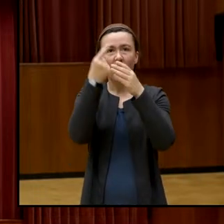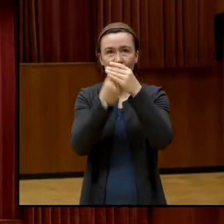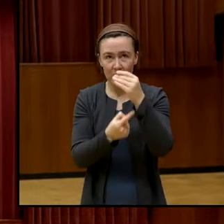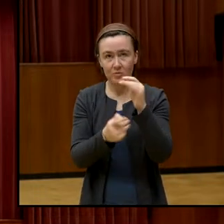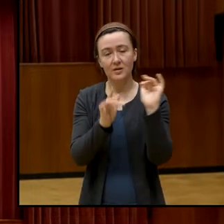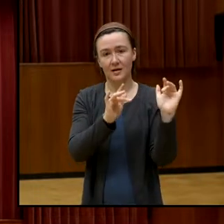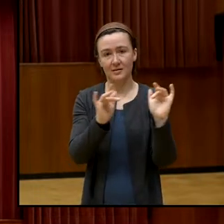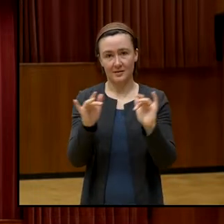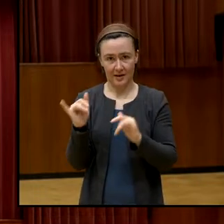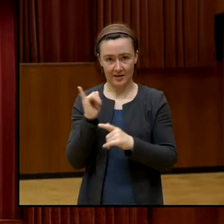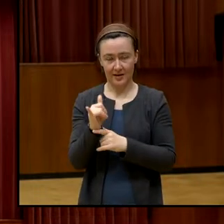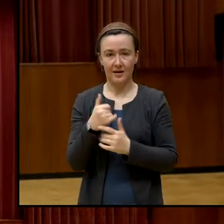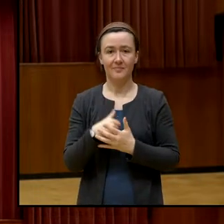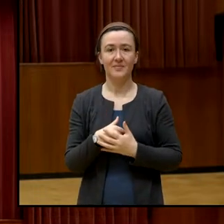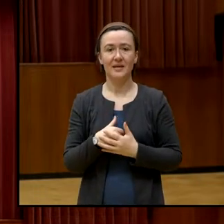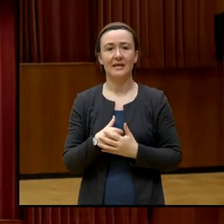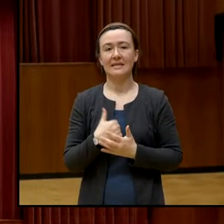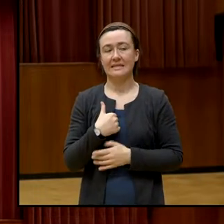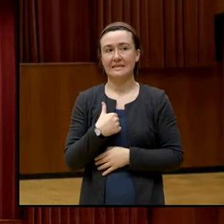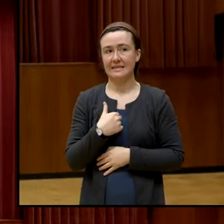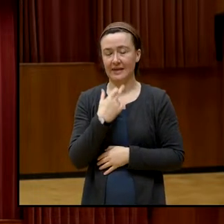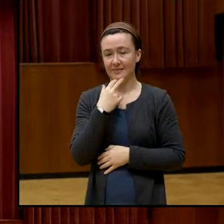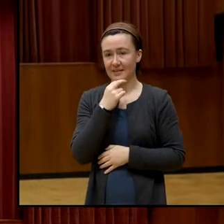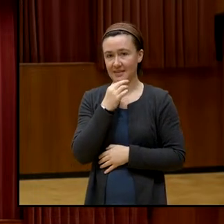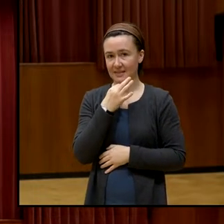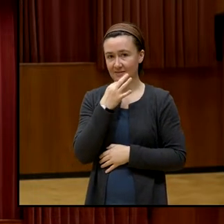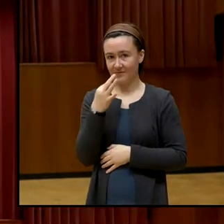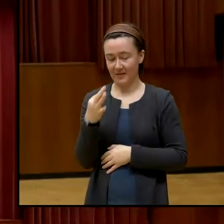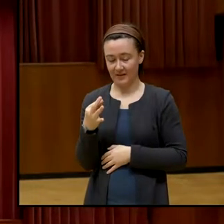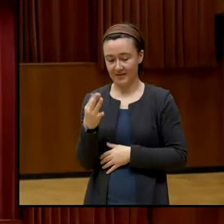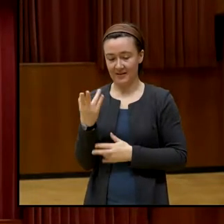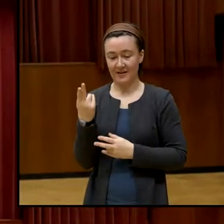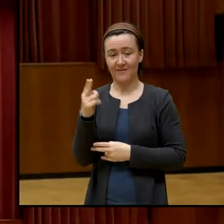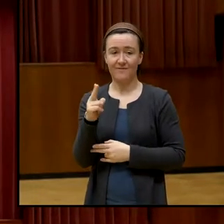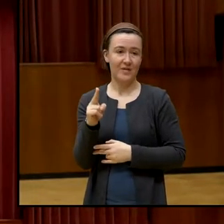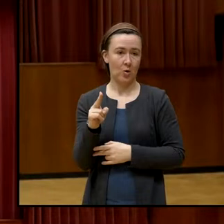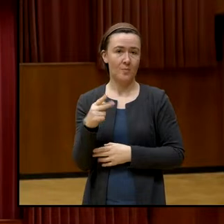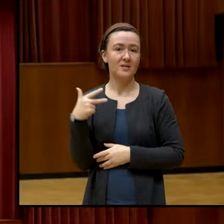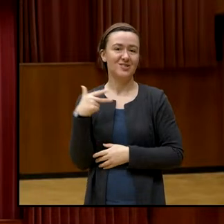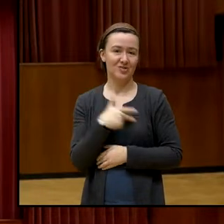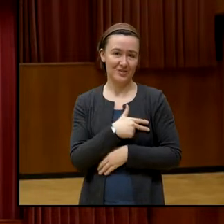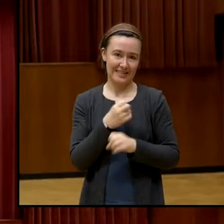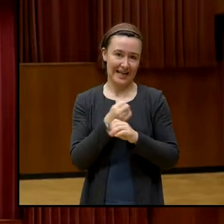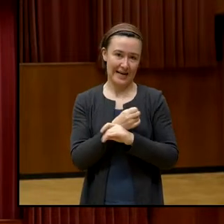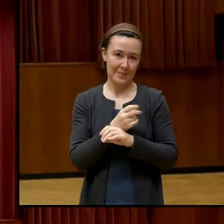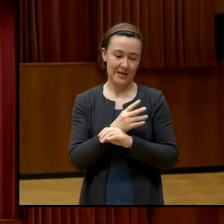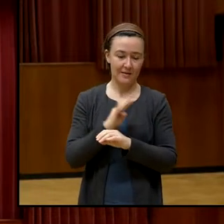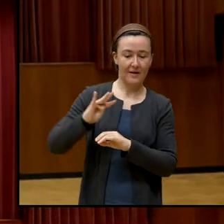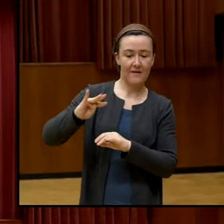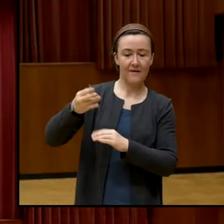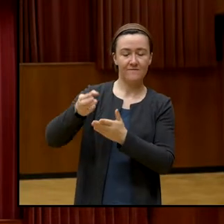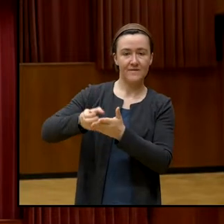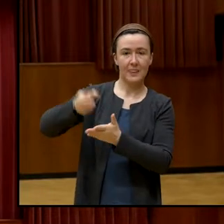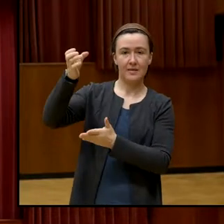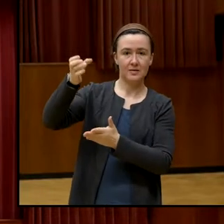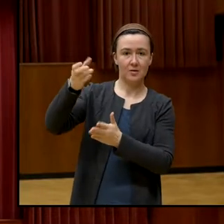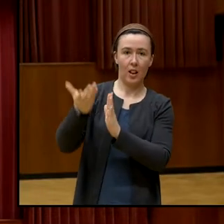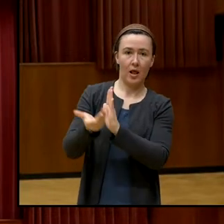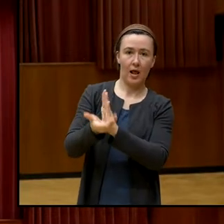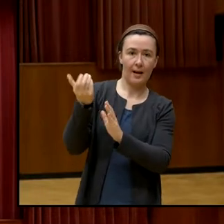weil die Social Media ganz einfach die vierte Säule aushebeln. Nämlich richtig.